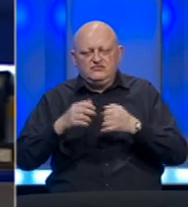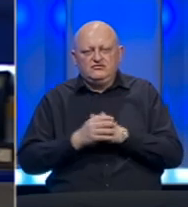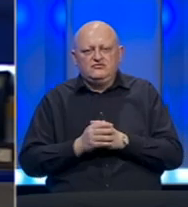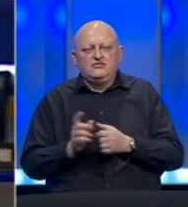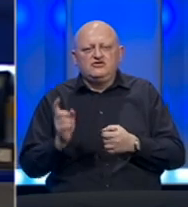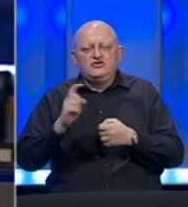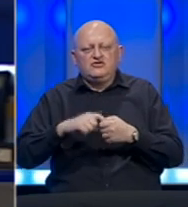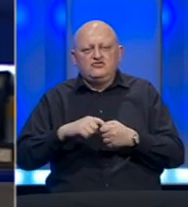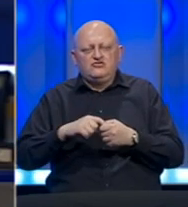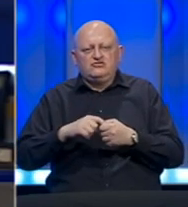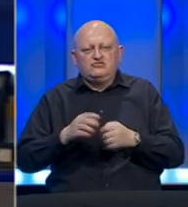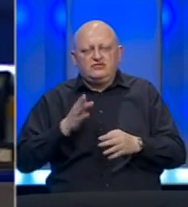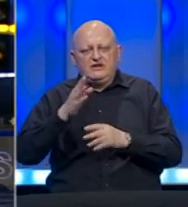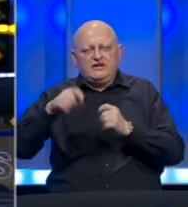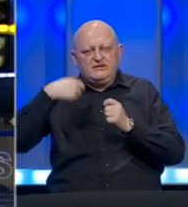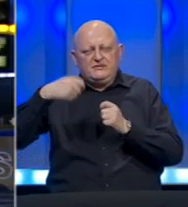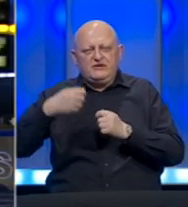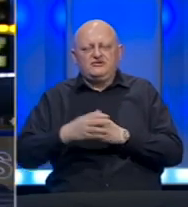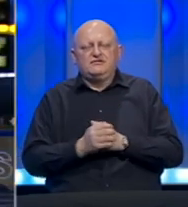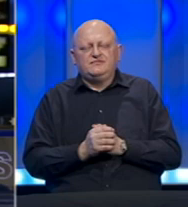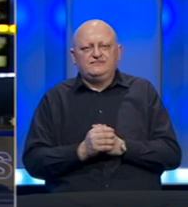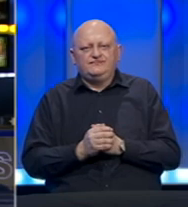Uključujemo se u direktan prenos.